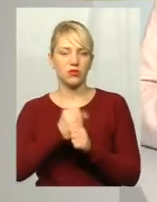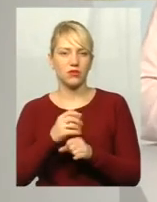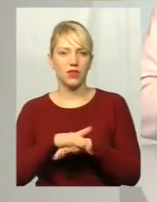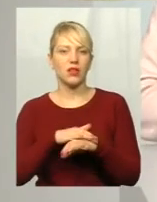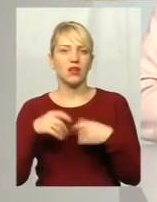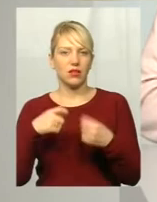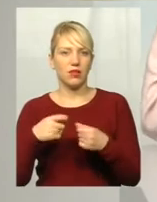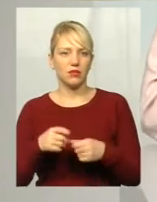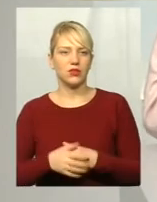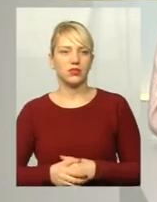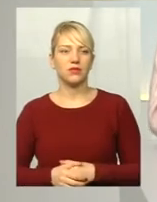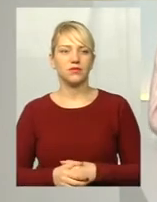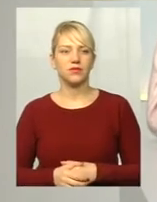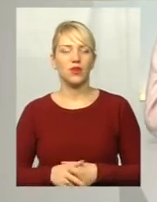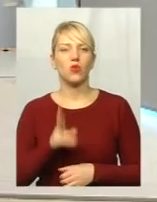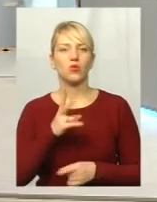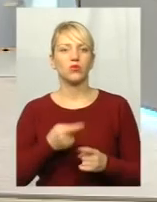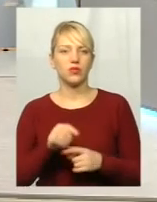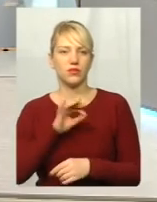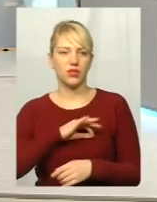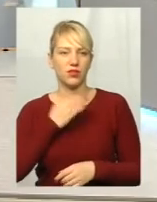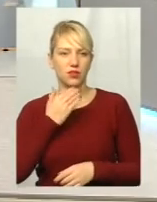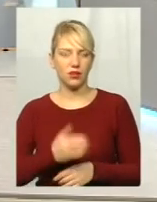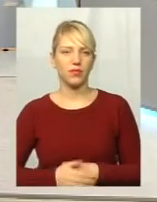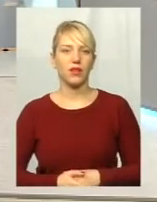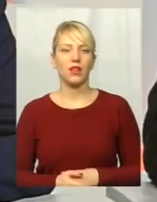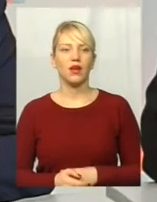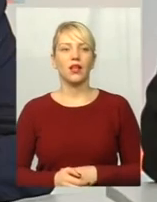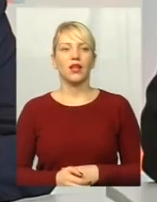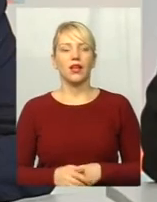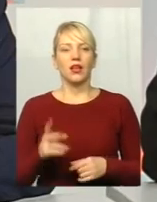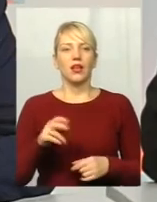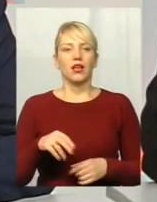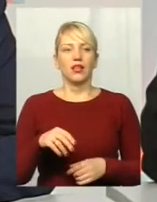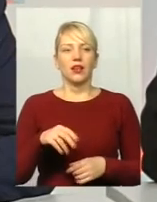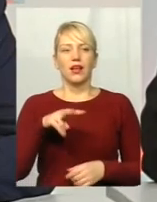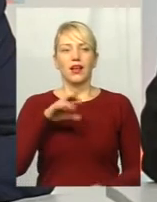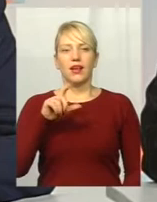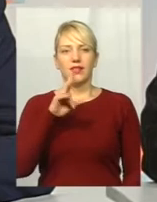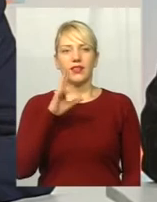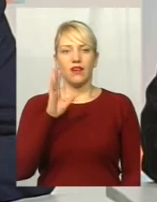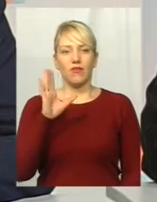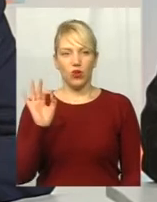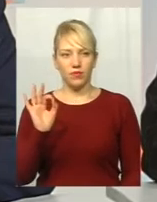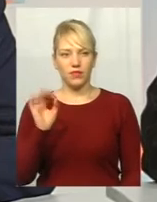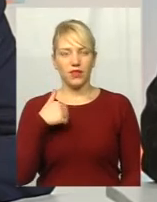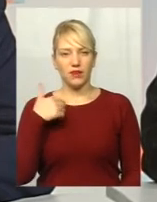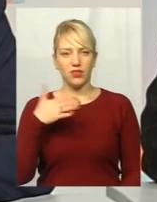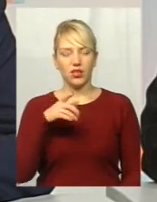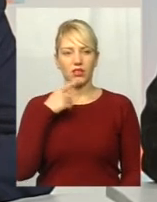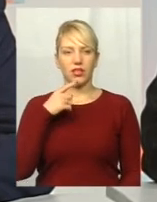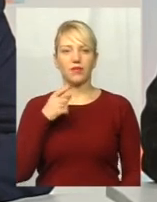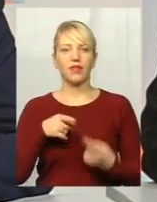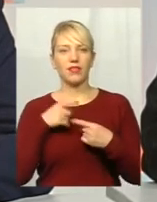не носять, то згадують про людей, тоді вигідно. По дальнім гречанам ми зараз зупинимося. Що стосується Лезнева, я вже казав, що дальнього